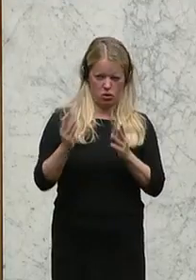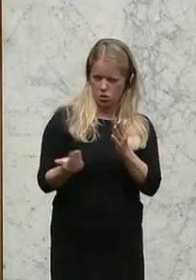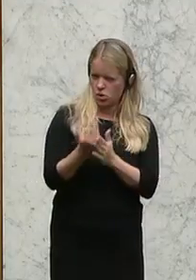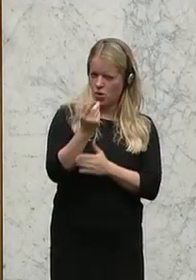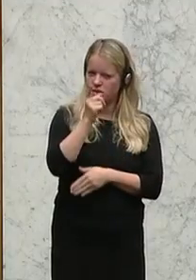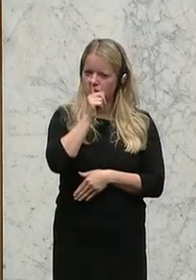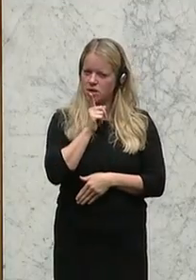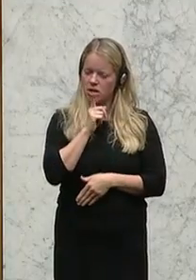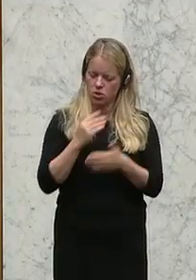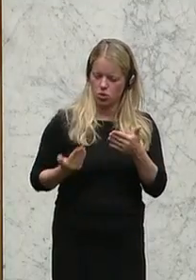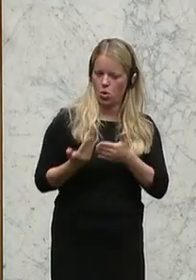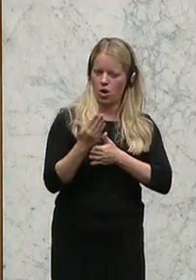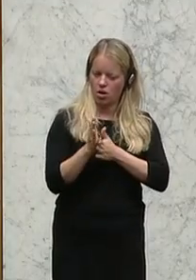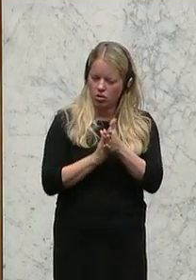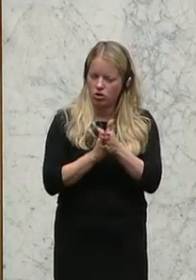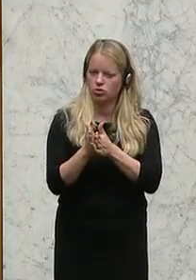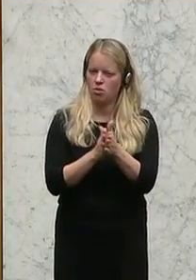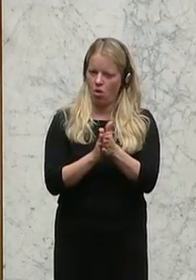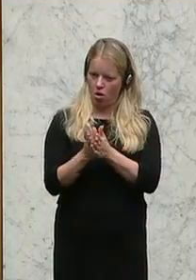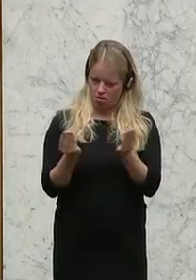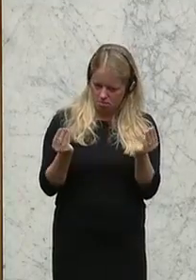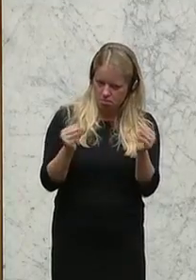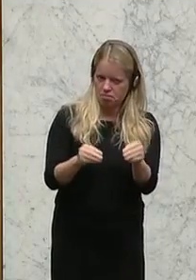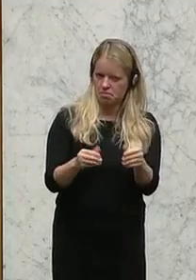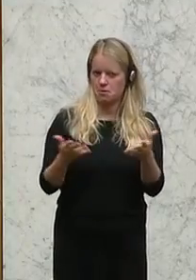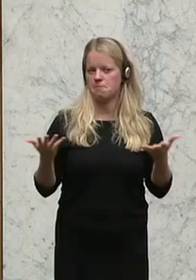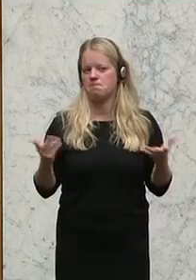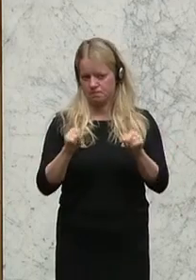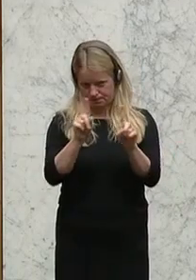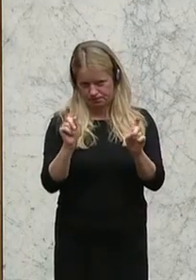Neues an Engagement in dieses Land eingebracht hat. Danke.